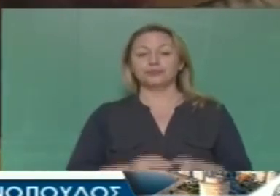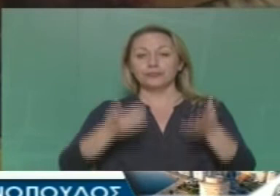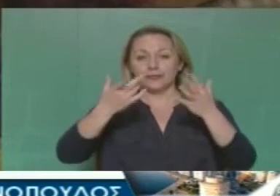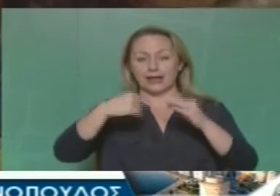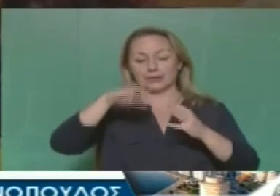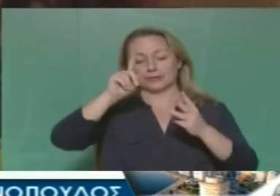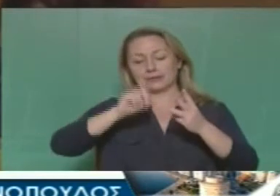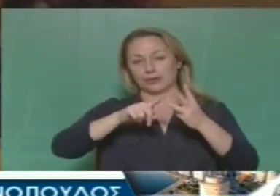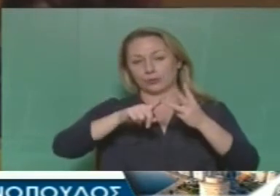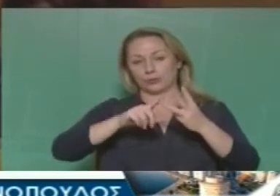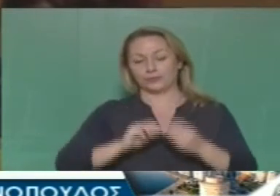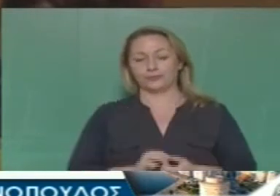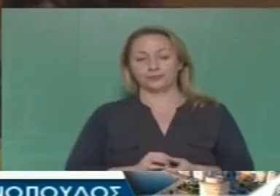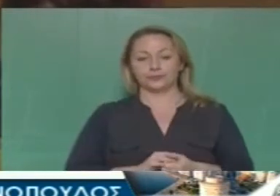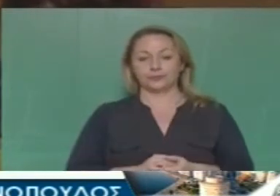τελευταίο.